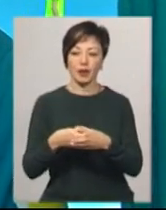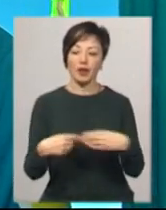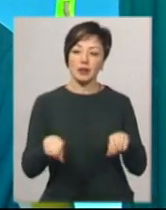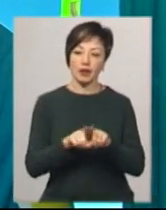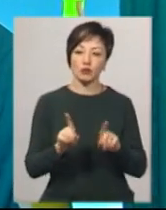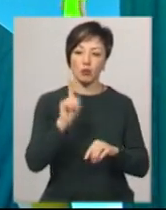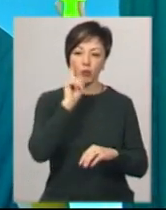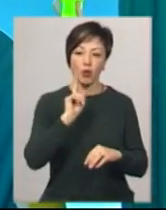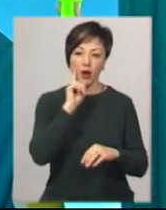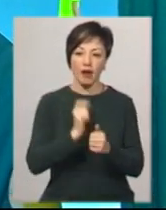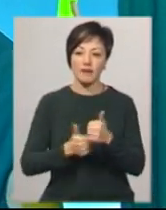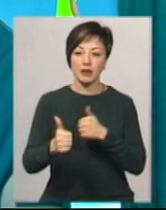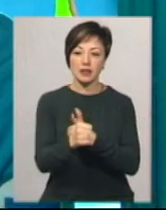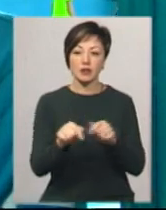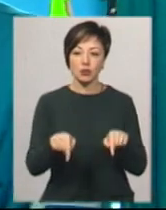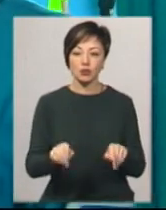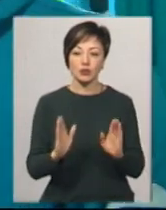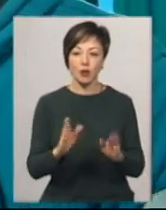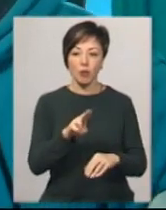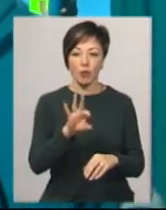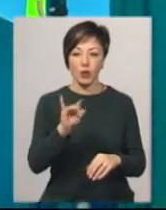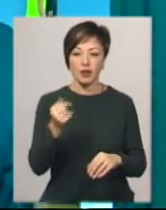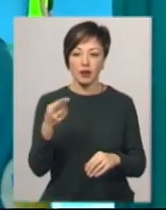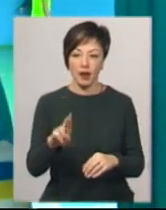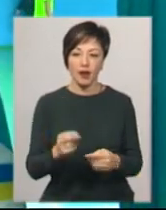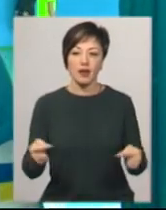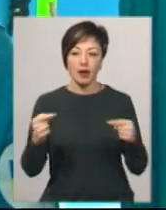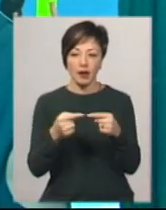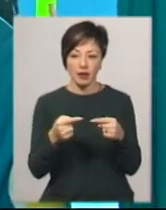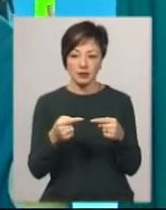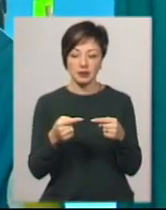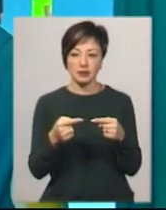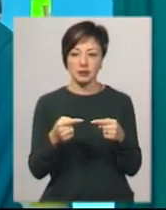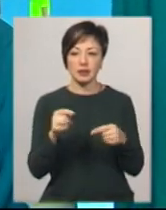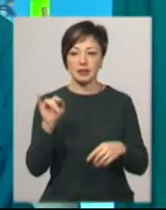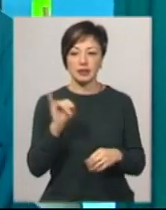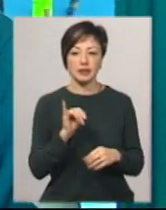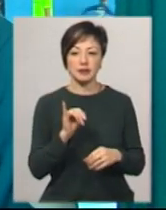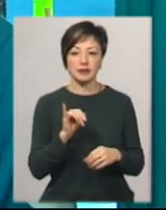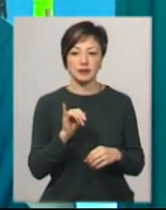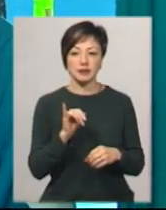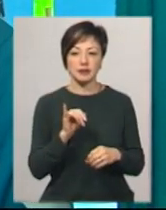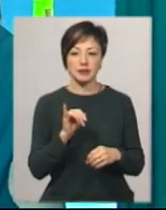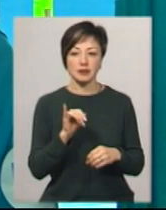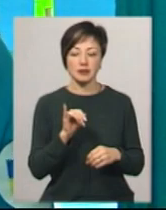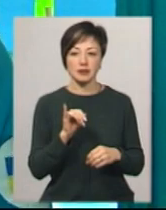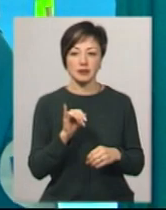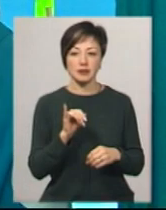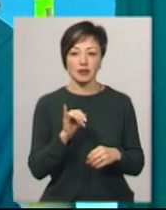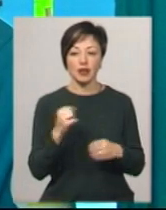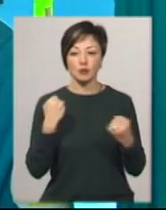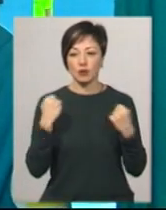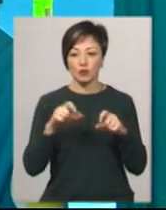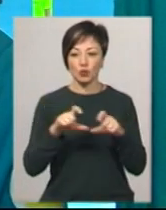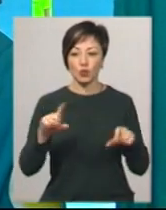Так що, ну, поки у лідерах тут, мені кайся, поділля якраз ідуть, і за ними дивитися